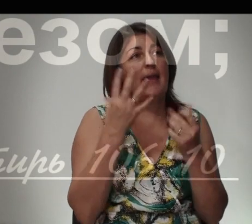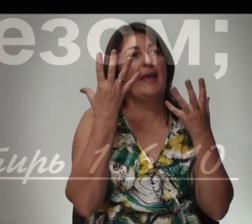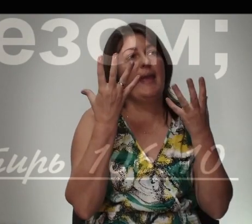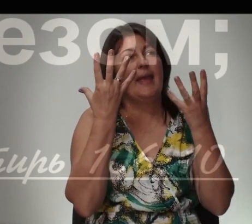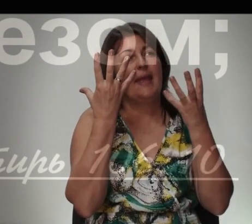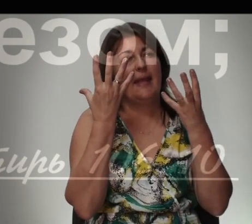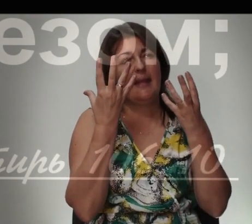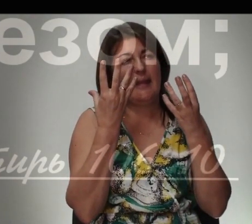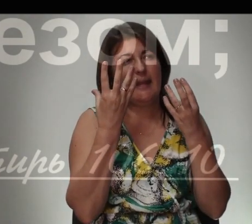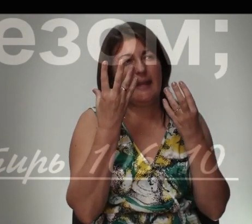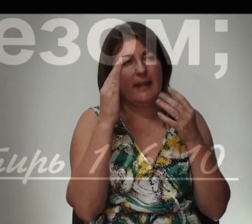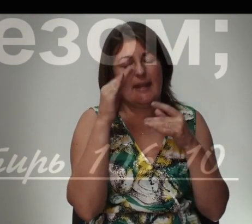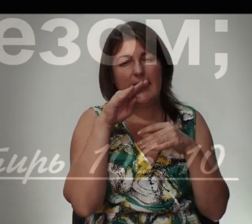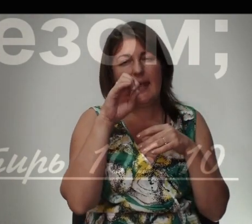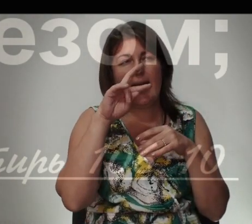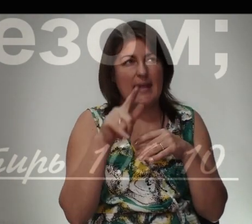смерти